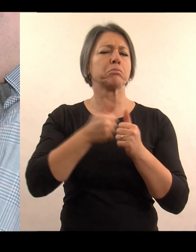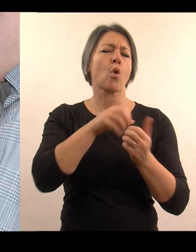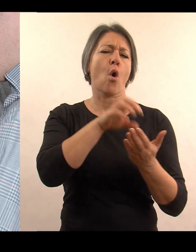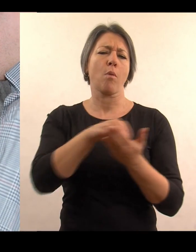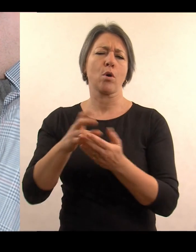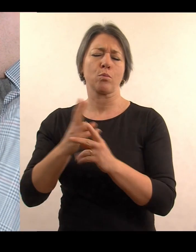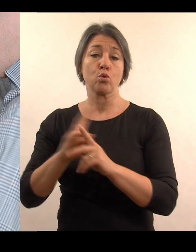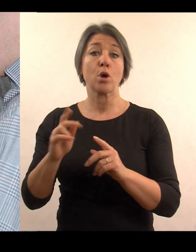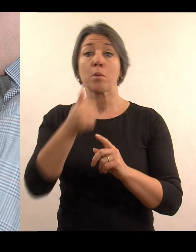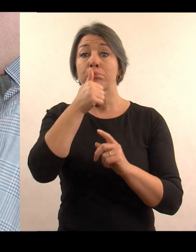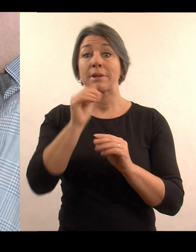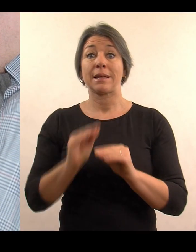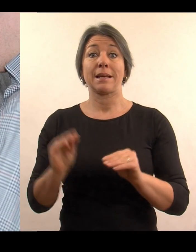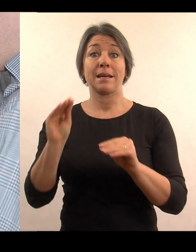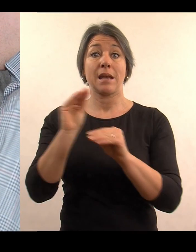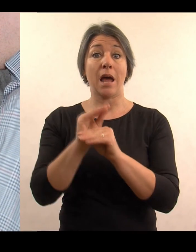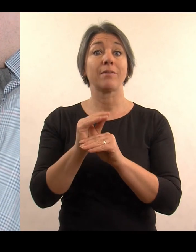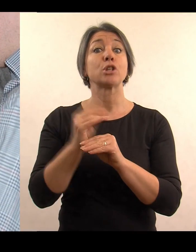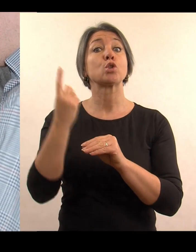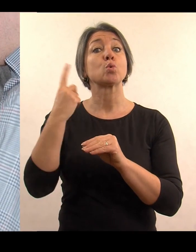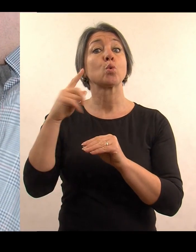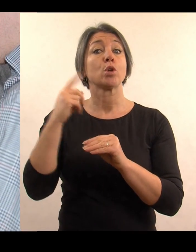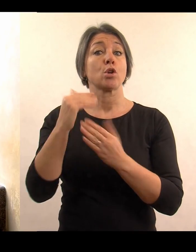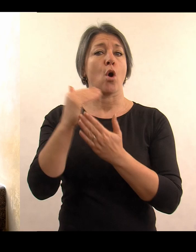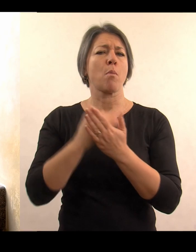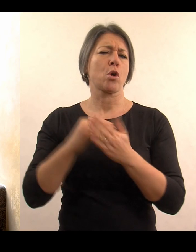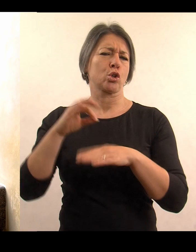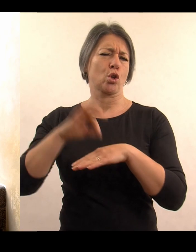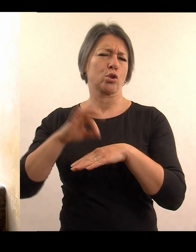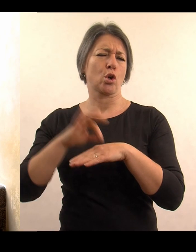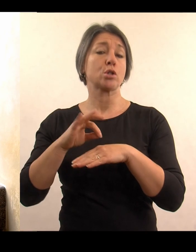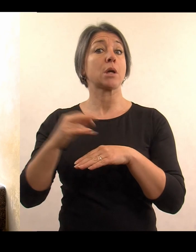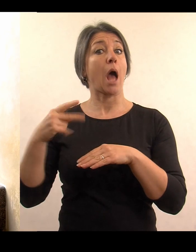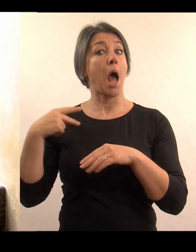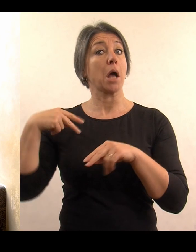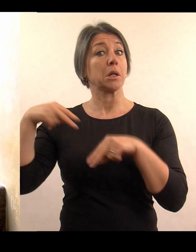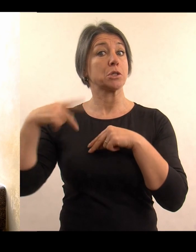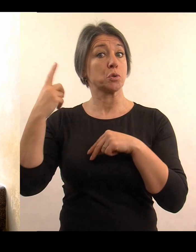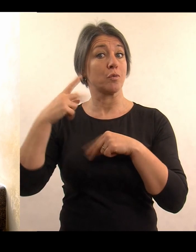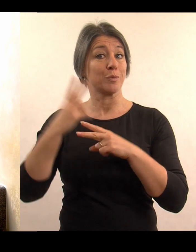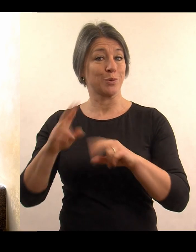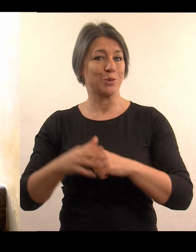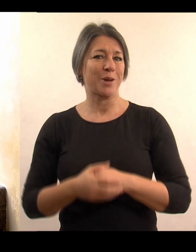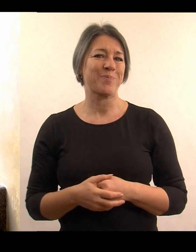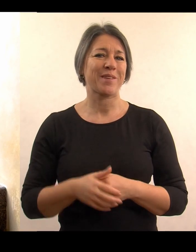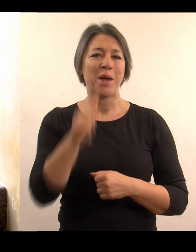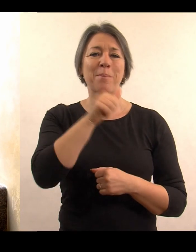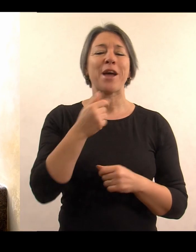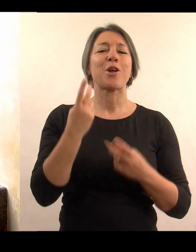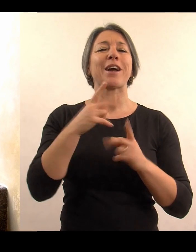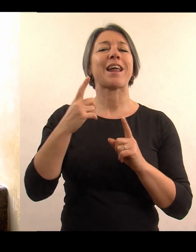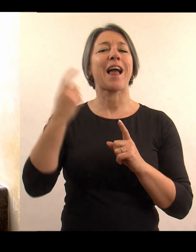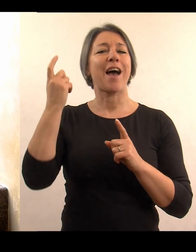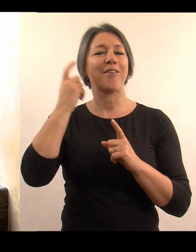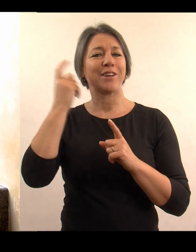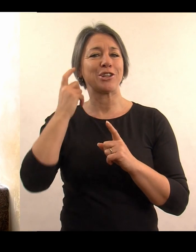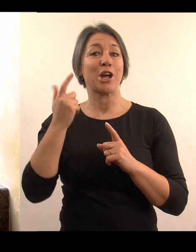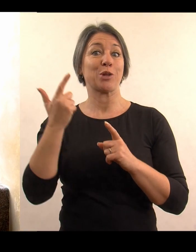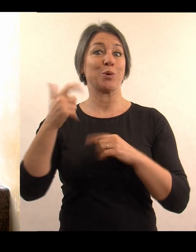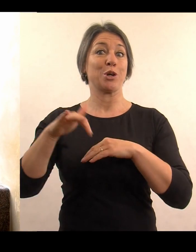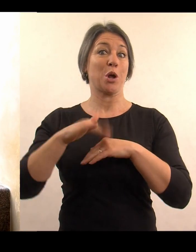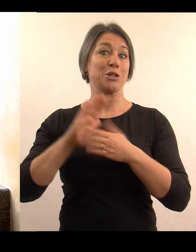a jeden doktorský studijní program v angličtině. Moje jméno je Karel Havlíček, nastupuji do druhého ročníku naší fakulty